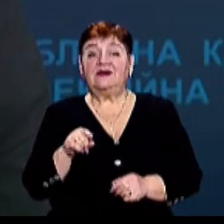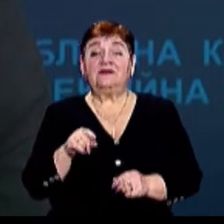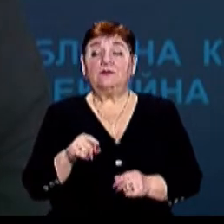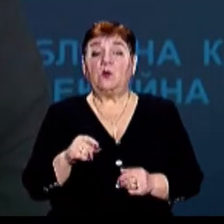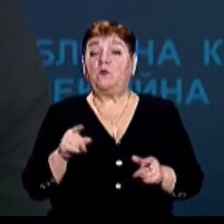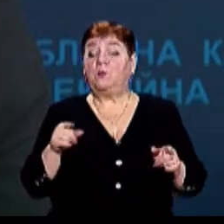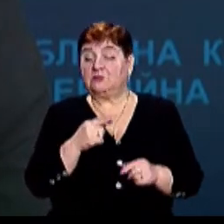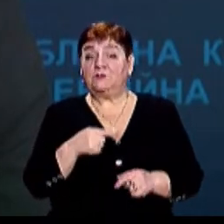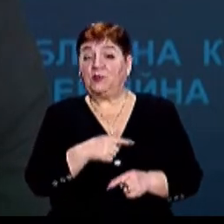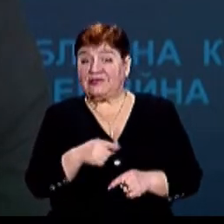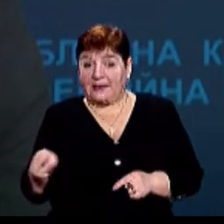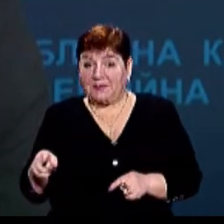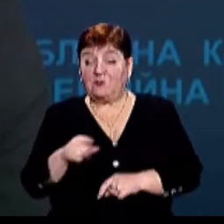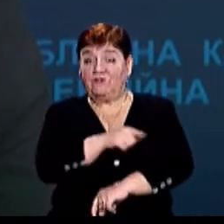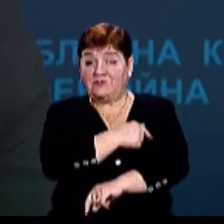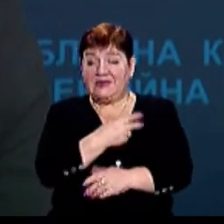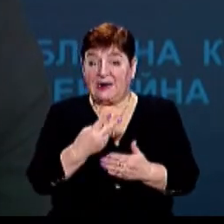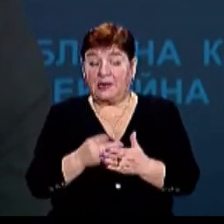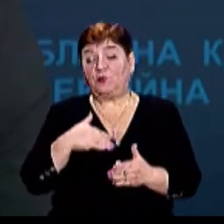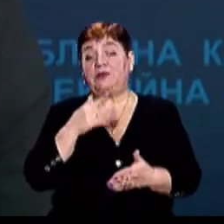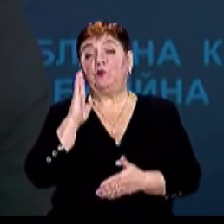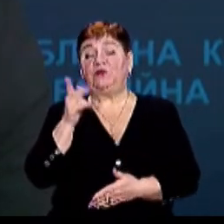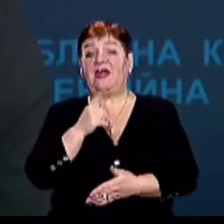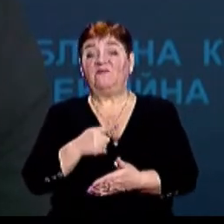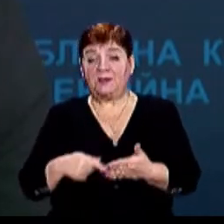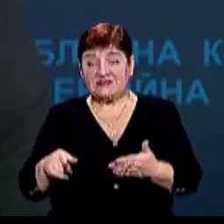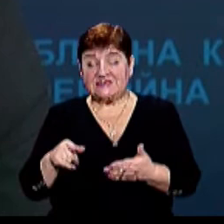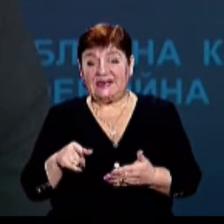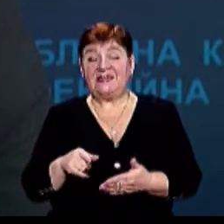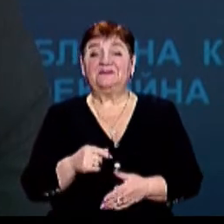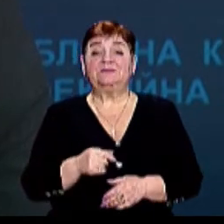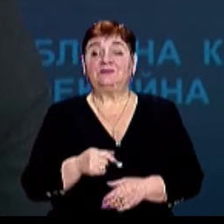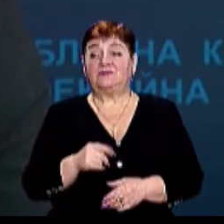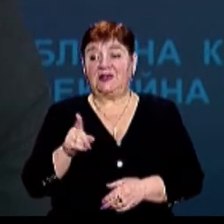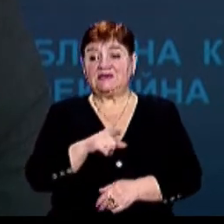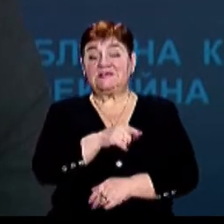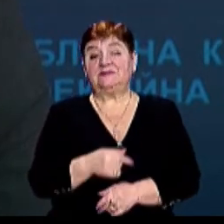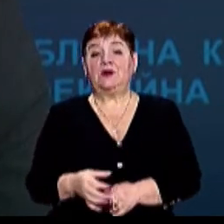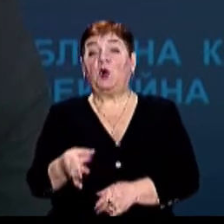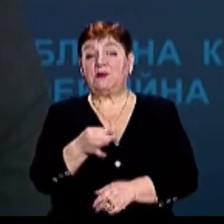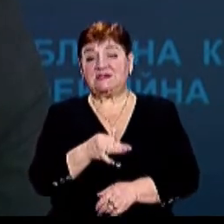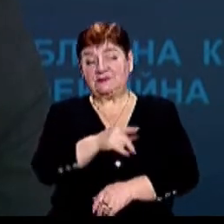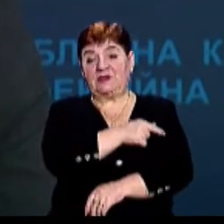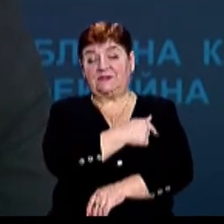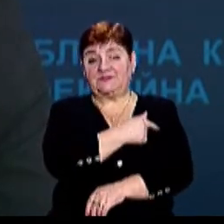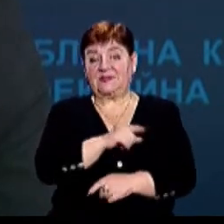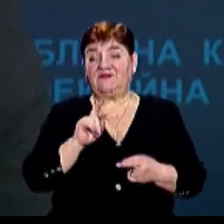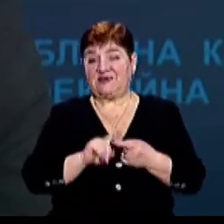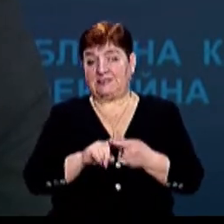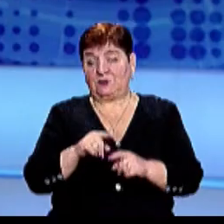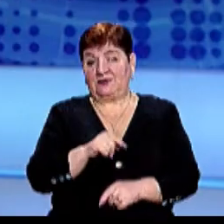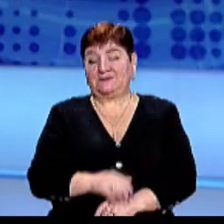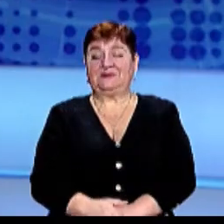отримаємо І потім він буде виписаний із обласної клінічної інфекційної